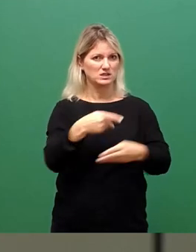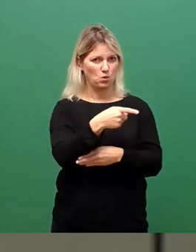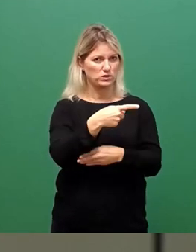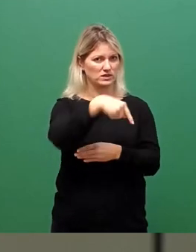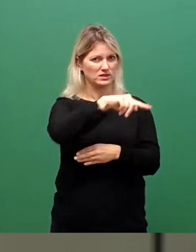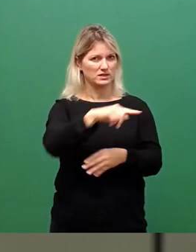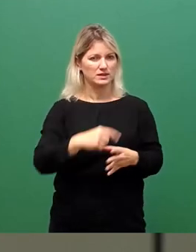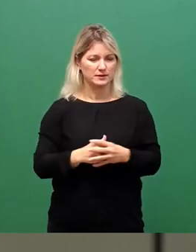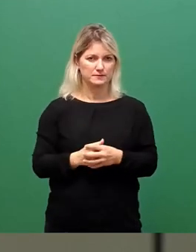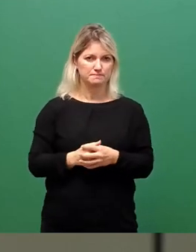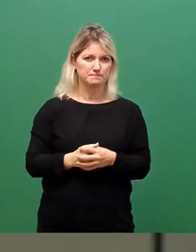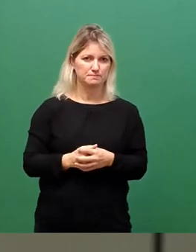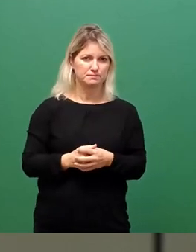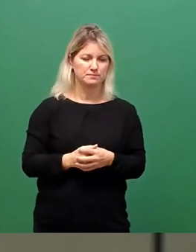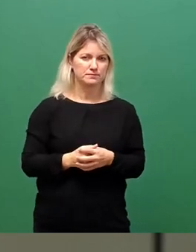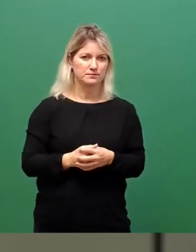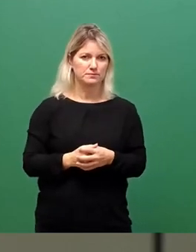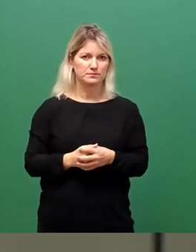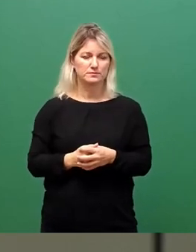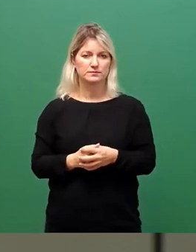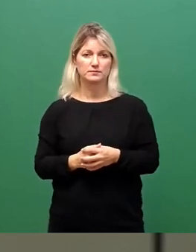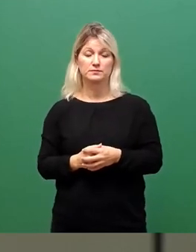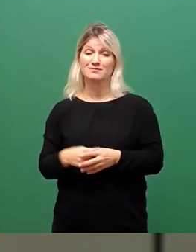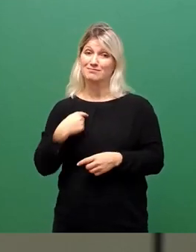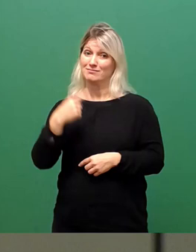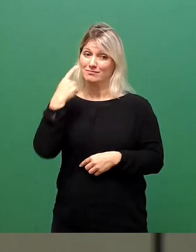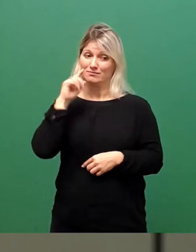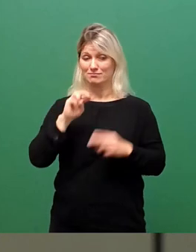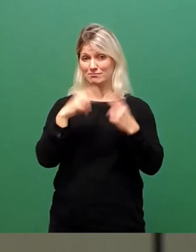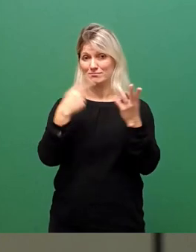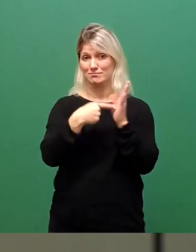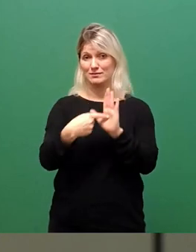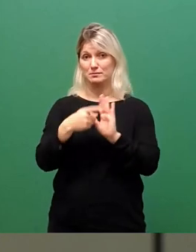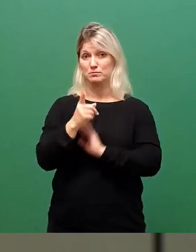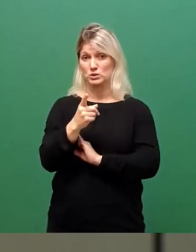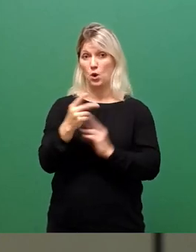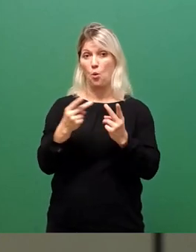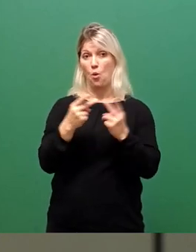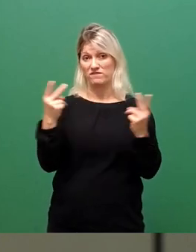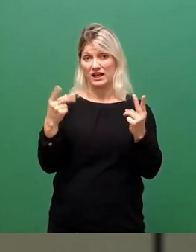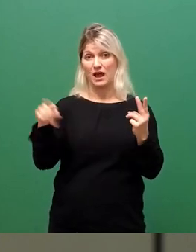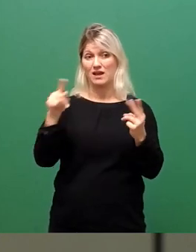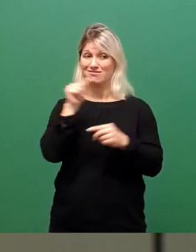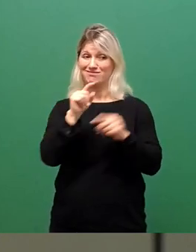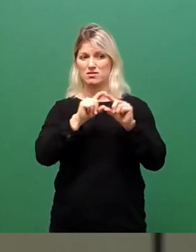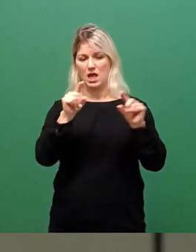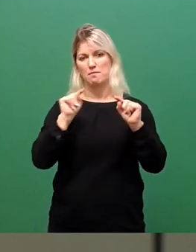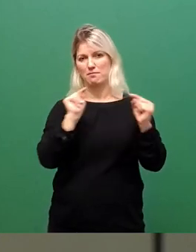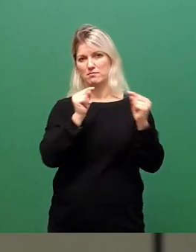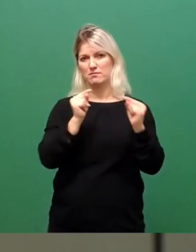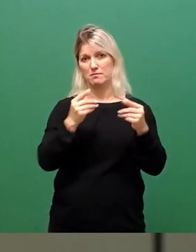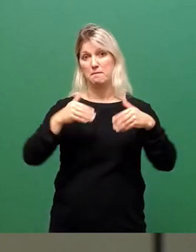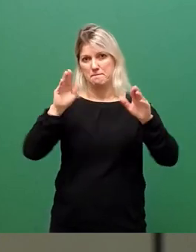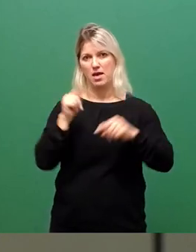Ich finde, das sollte hier bekannt sein, das sollte die Öffentlichkeit vielmehr diskutiert werden, dass der